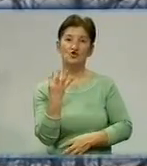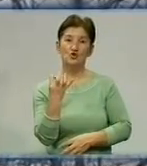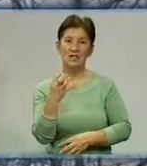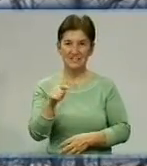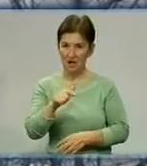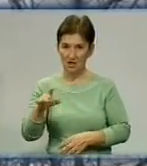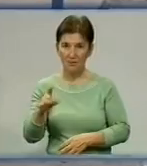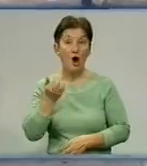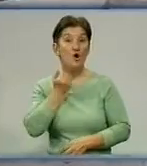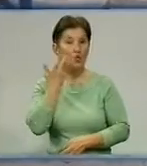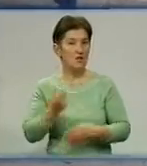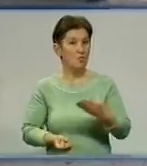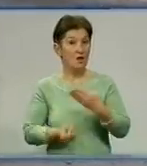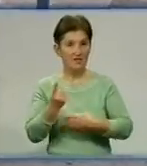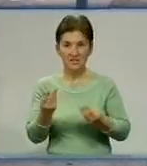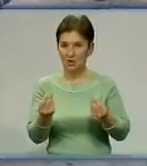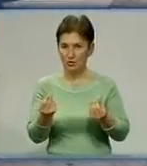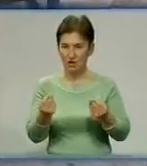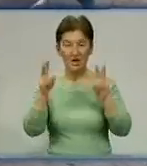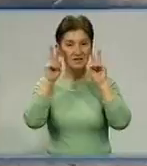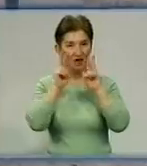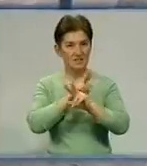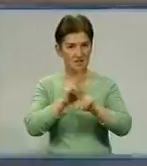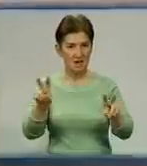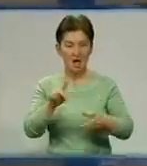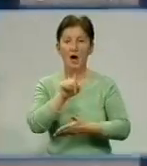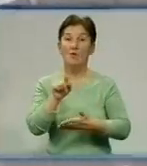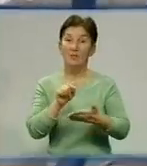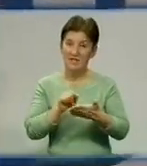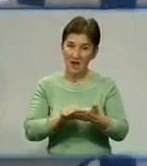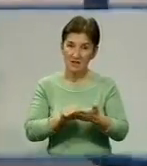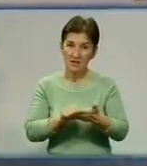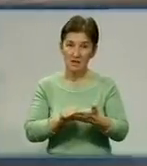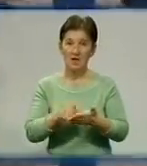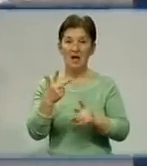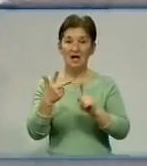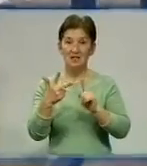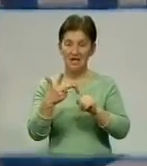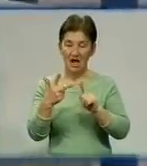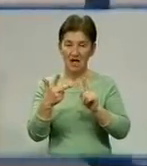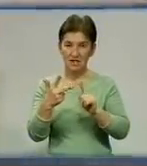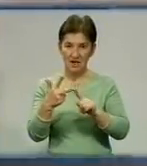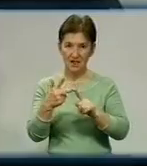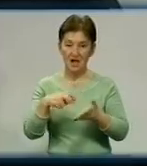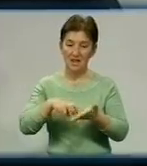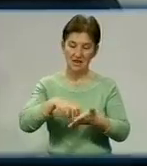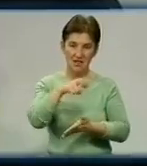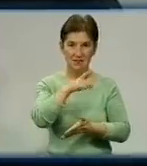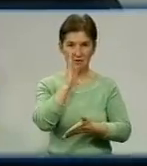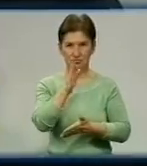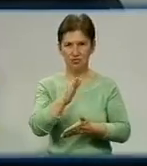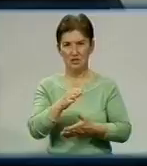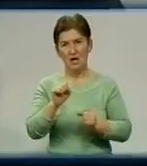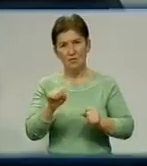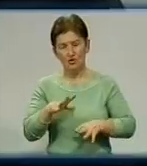Коли з'являться такі кошти, не знають. Та запевняють, питання вирішать і третій лист відповідь буде вже з результатами виконаних робіт. Може бути наше